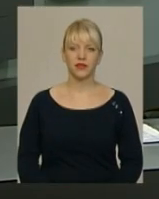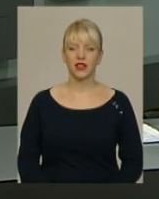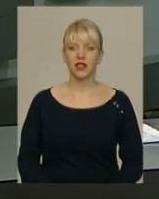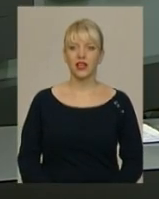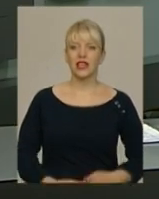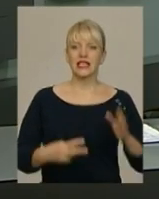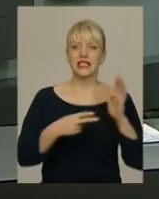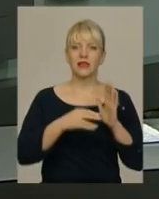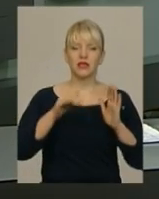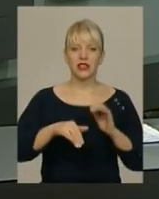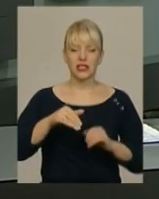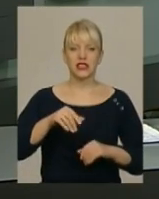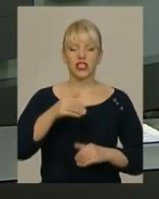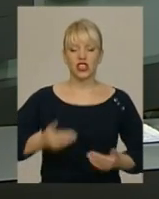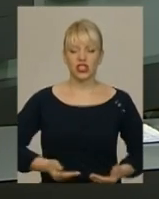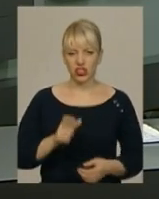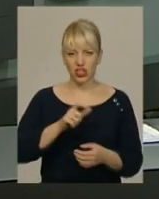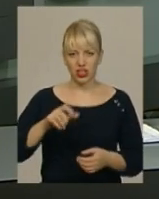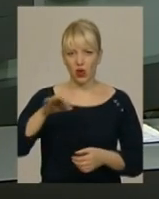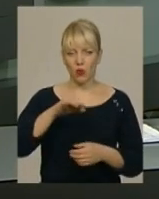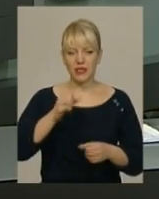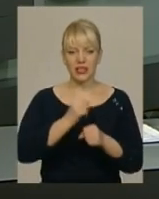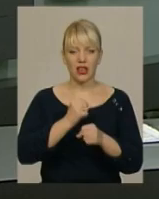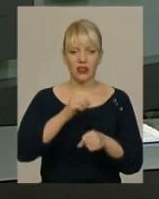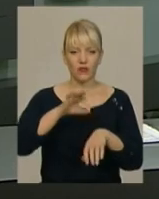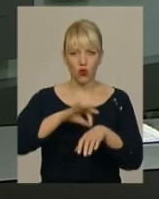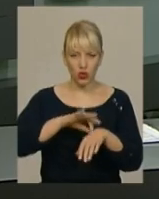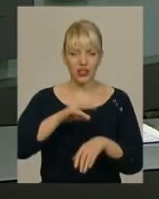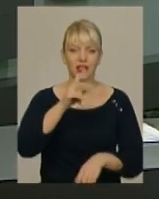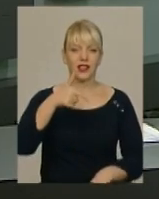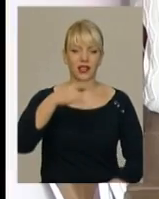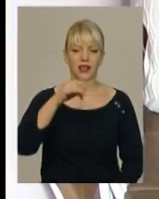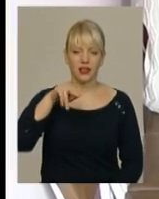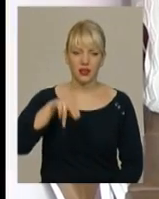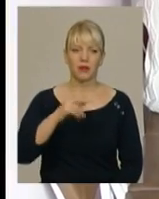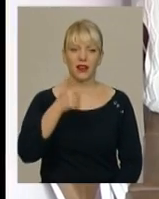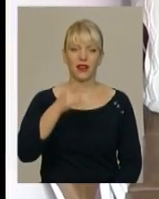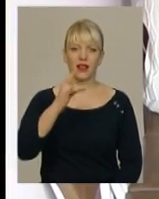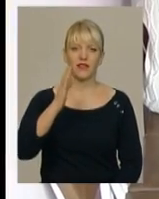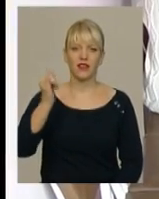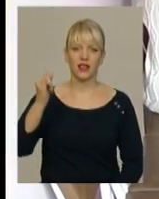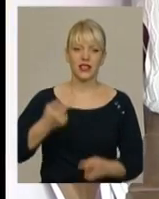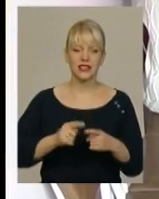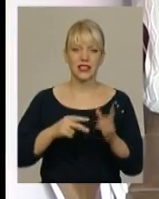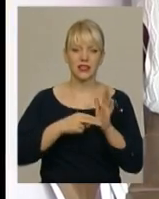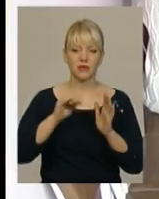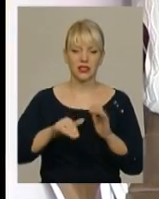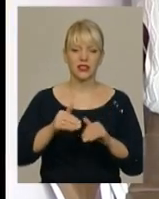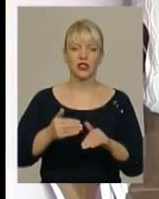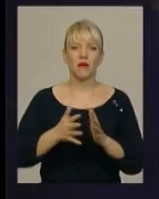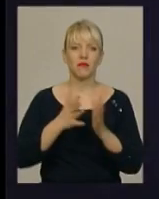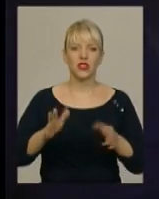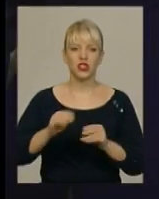Майже 7 тисяч жителів області захворіли на грип та ГРВІ минулого тижня. Це на тисячу осіб більше, ніж у попередніх сім днів.